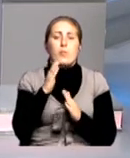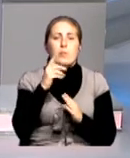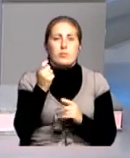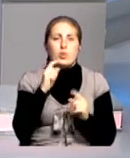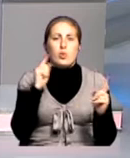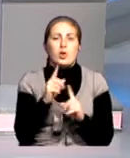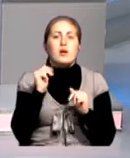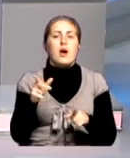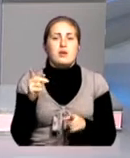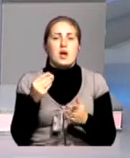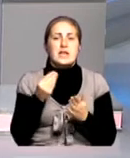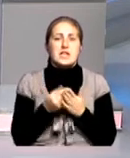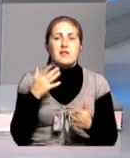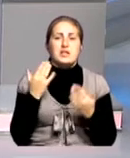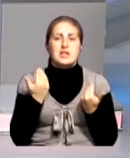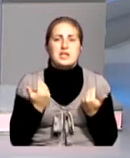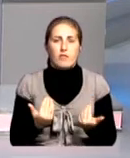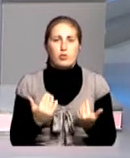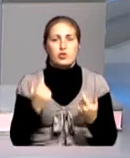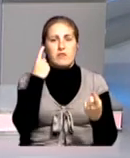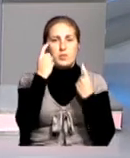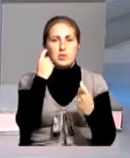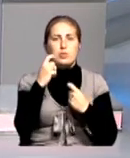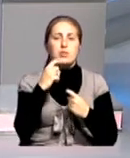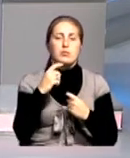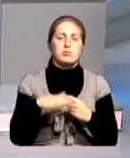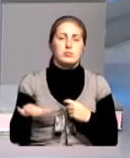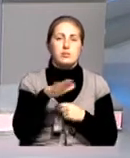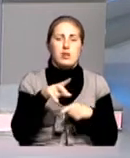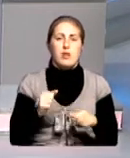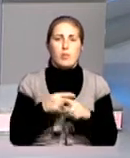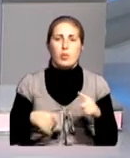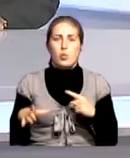вопрос. Как оцениваете сегодняшнее информационное пространство на полуострой?